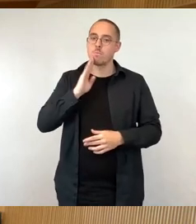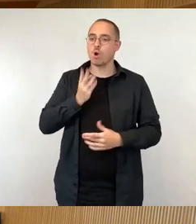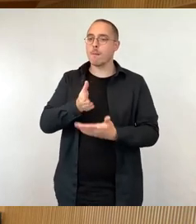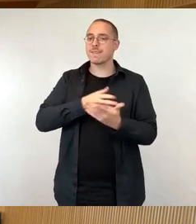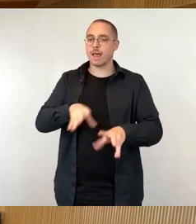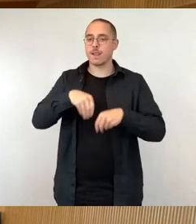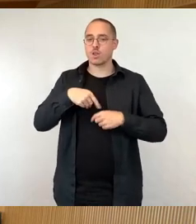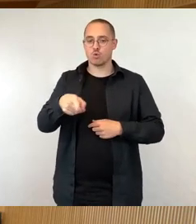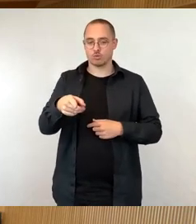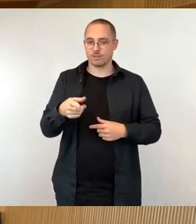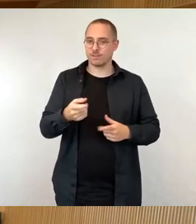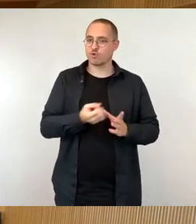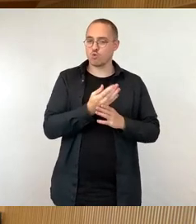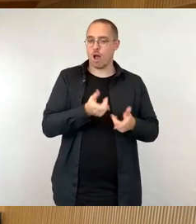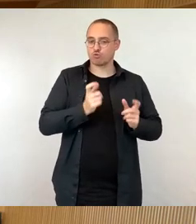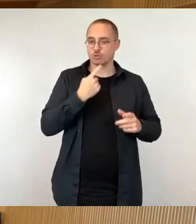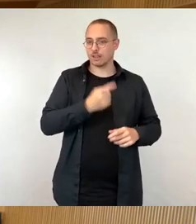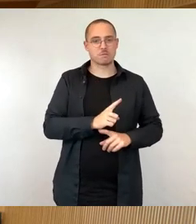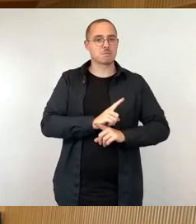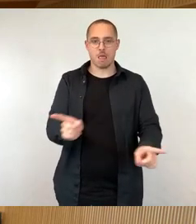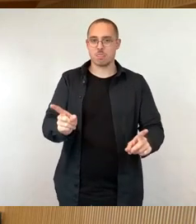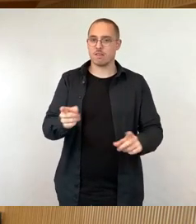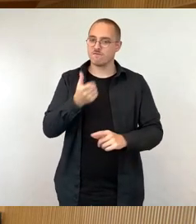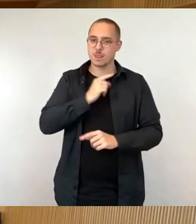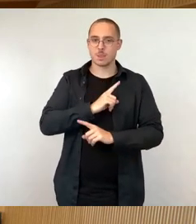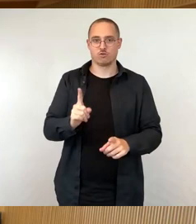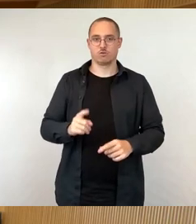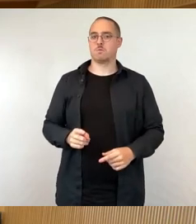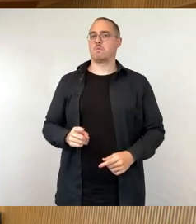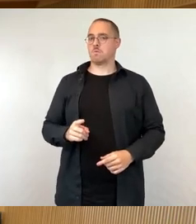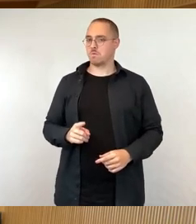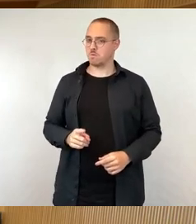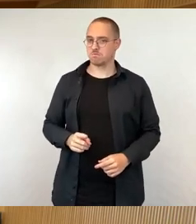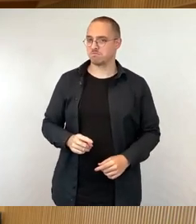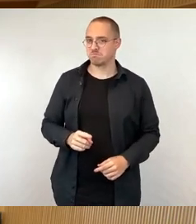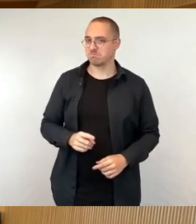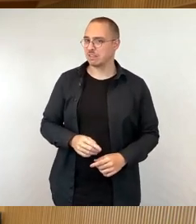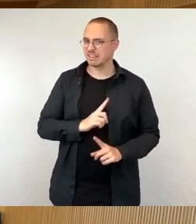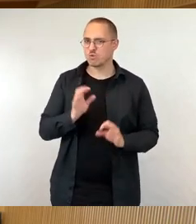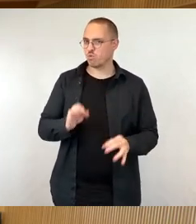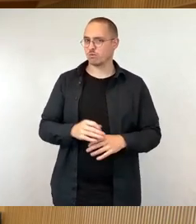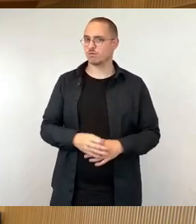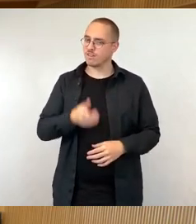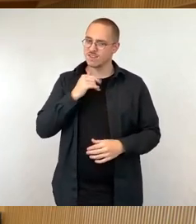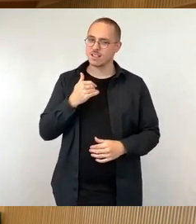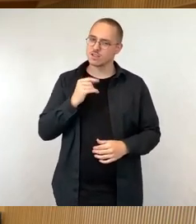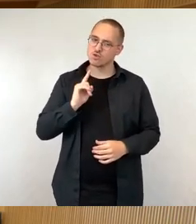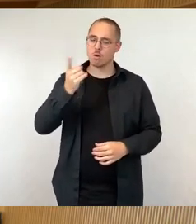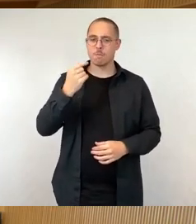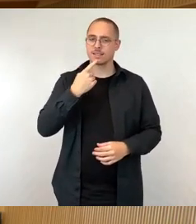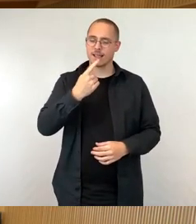mit machen war, nicht einfach abzulehnen und daraus nichts weiter folgen zu lassen. Da würde ich doch schon nochmal den Appell gern Richtung